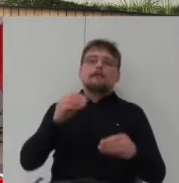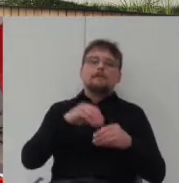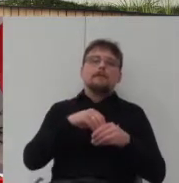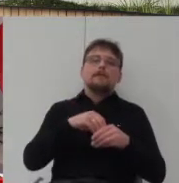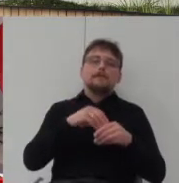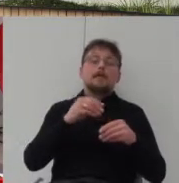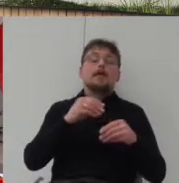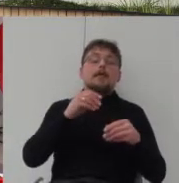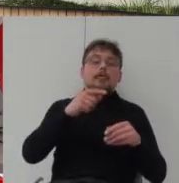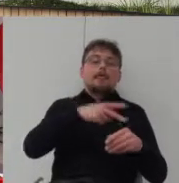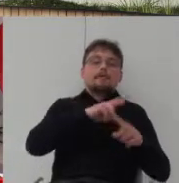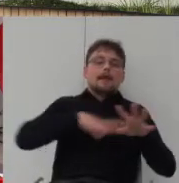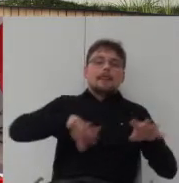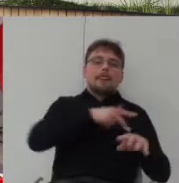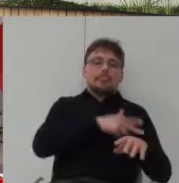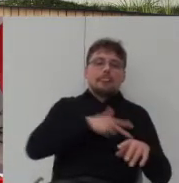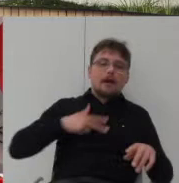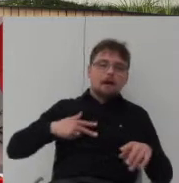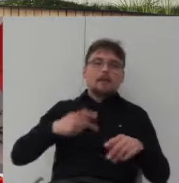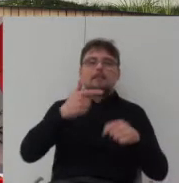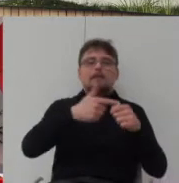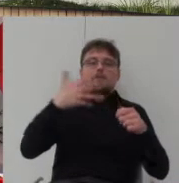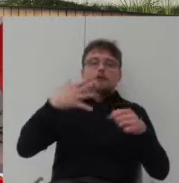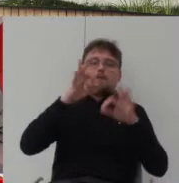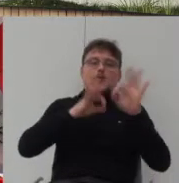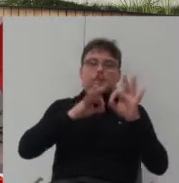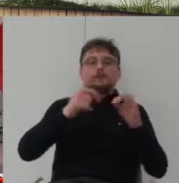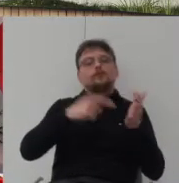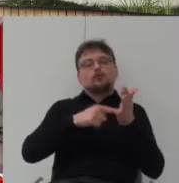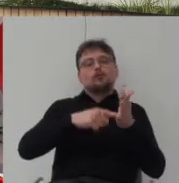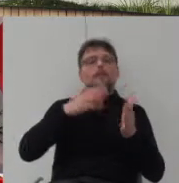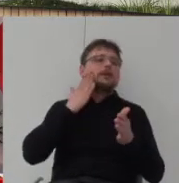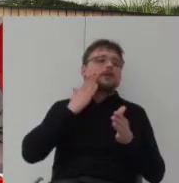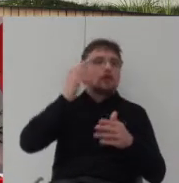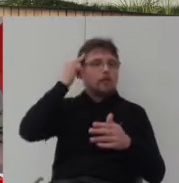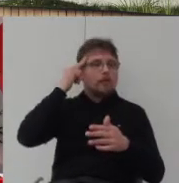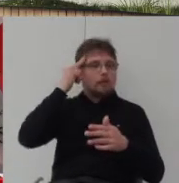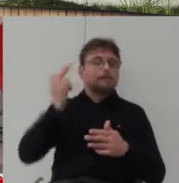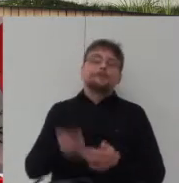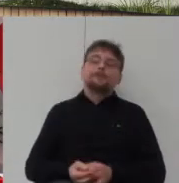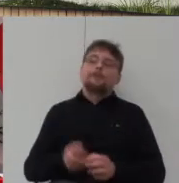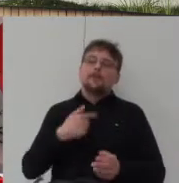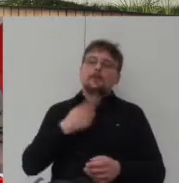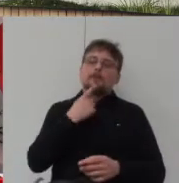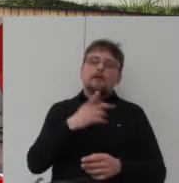wszystkich mieszkań i tutaj warto wspomnieć że aby mieszkalnictwo spełniało znaczy aby